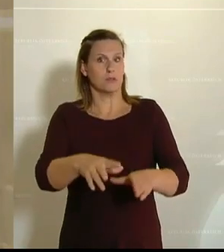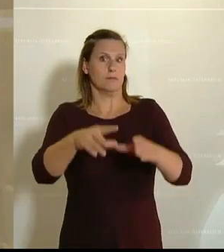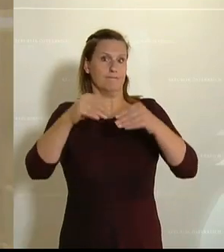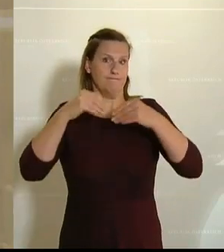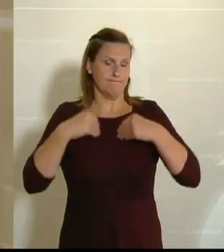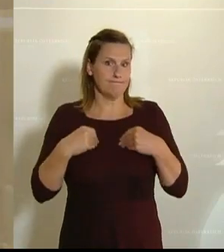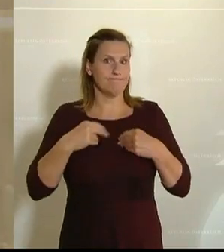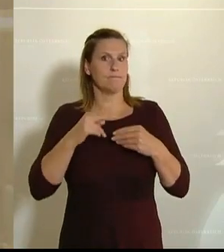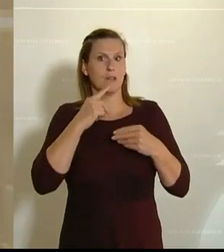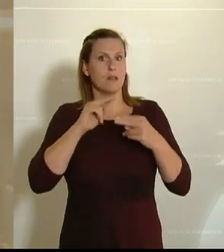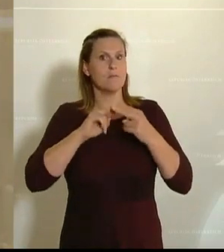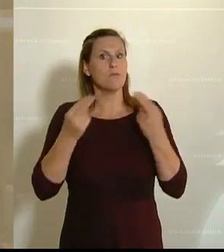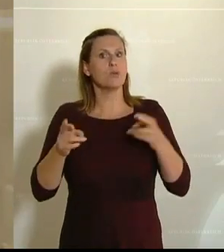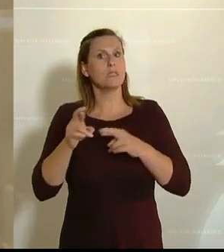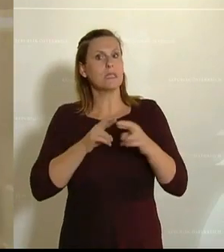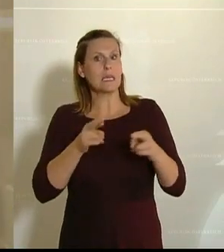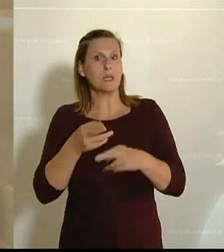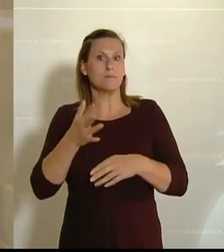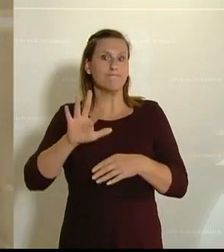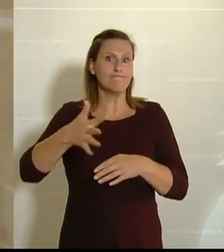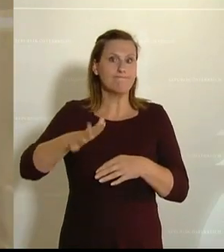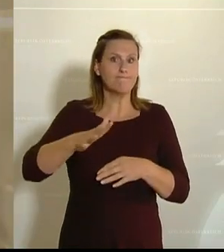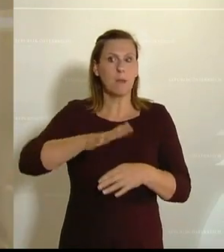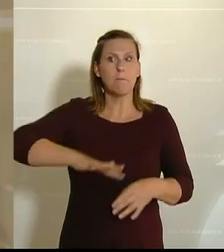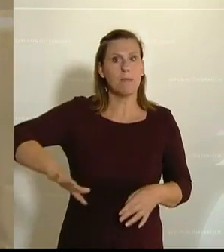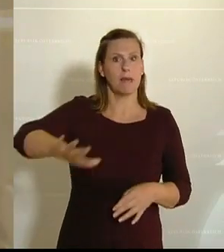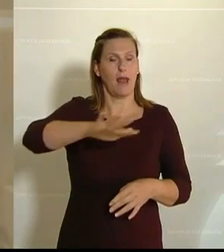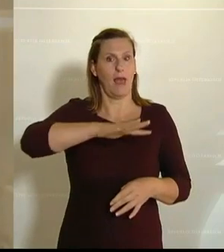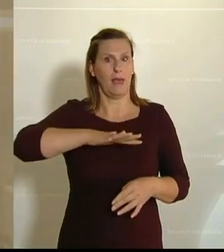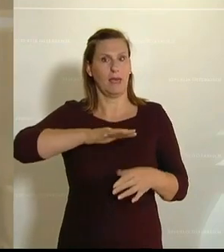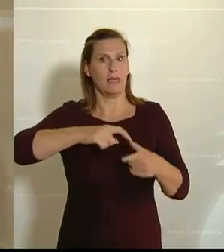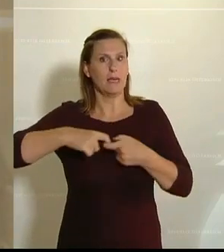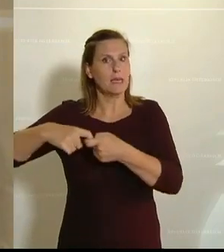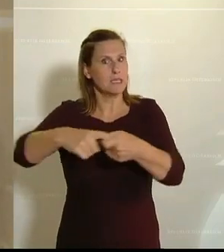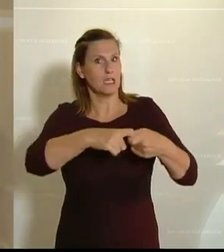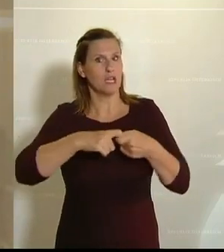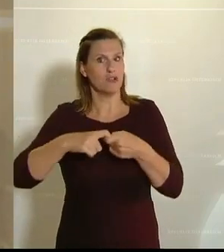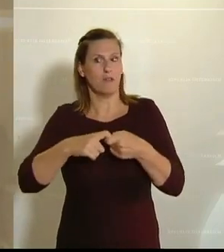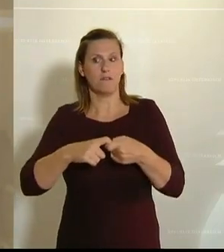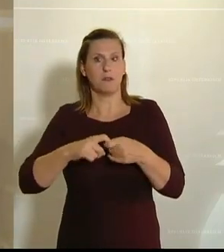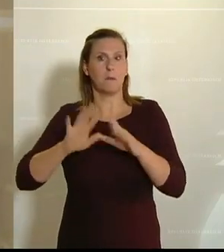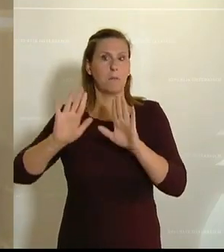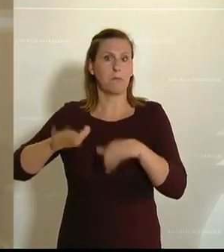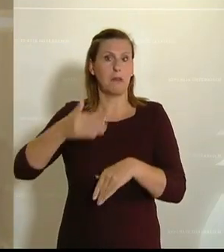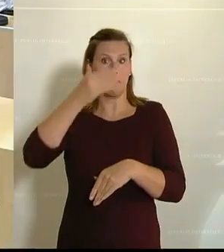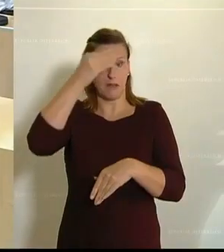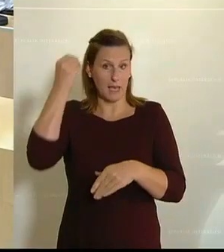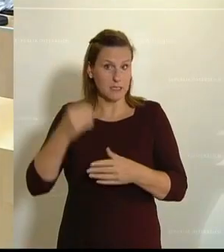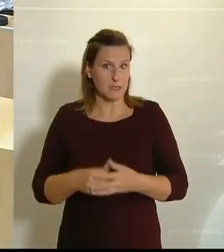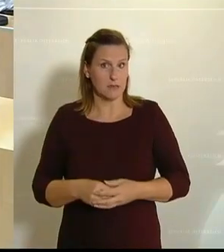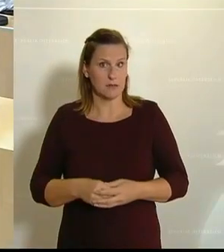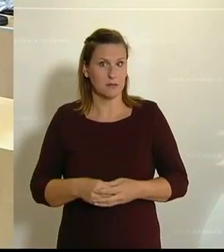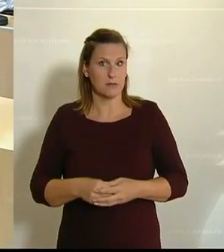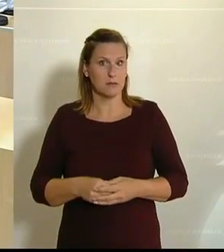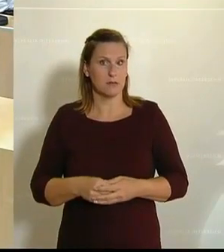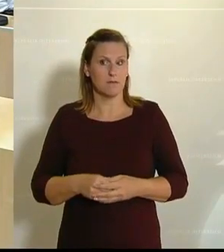dass die Bundesregierung offenbar einen gesamten Bereich unserer Gesellschaft vergessen hat. Weil es